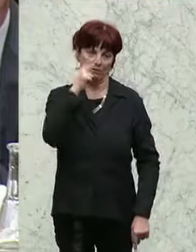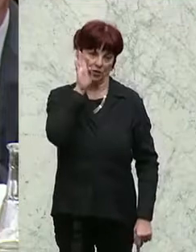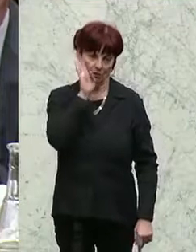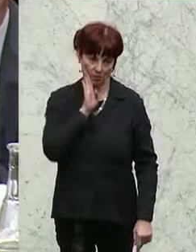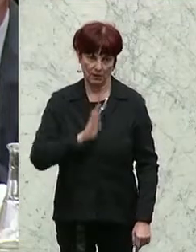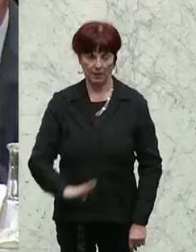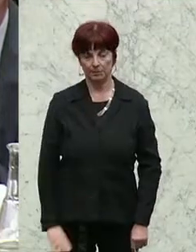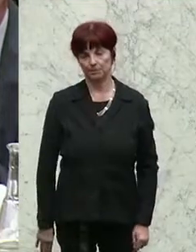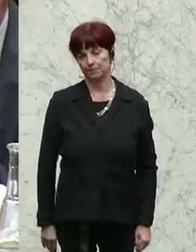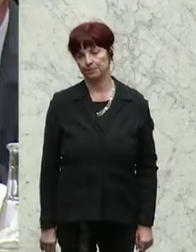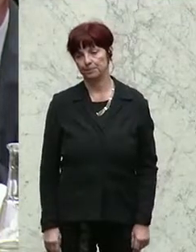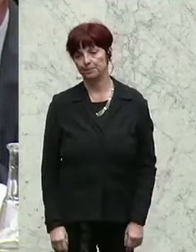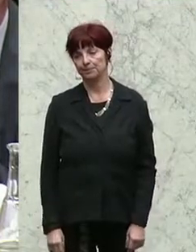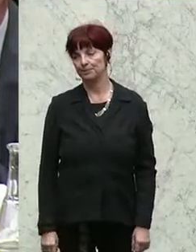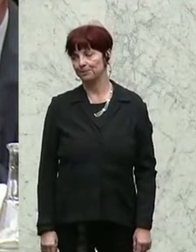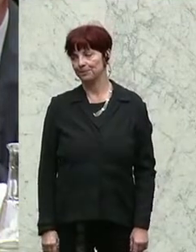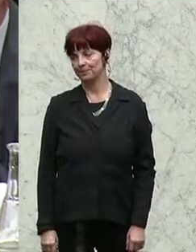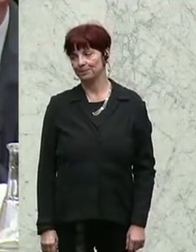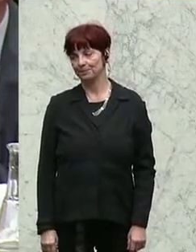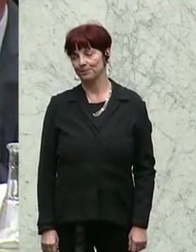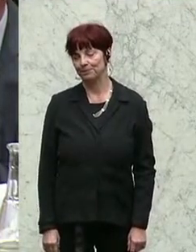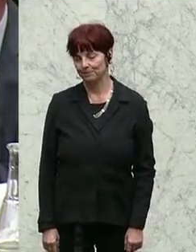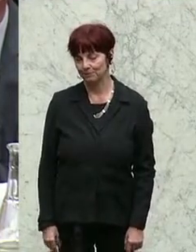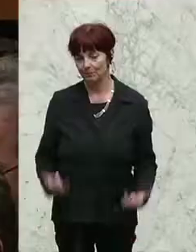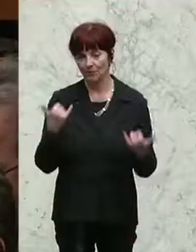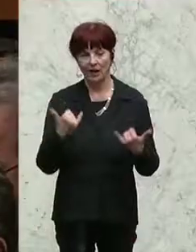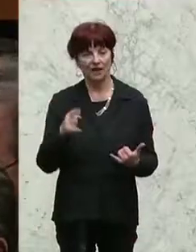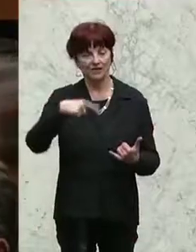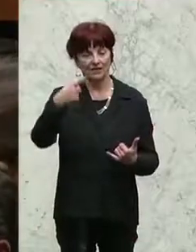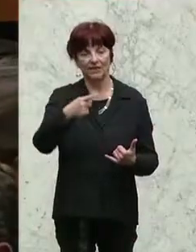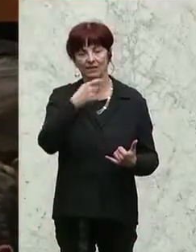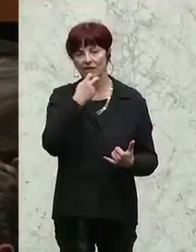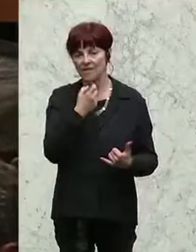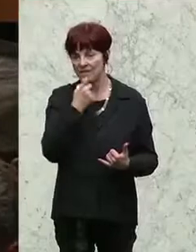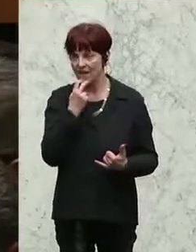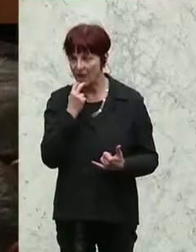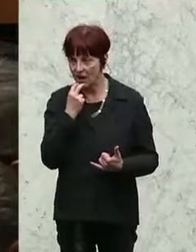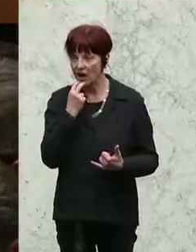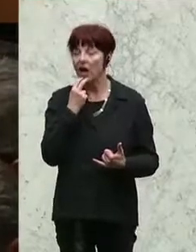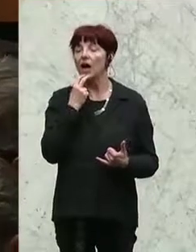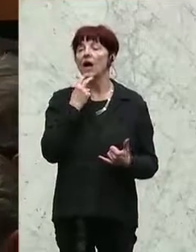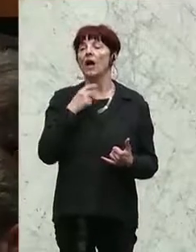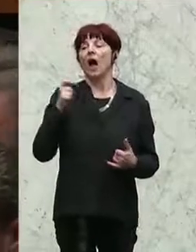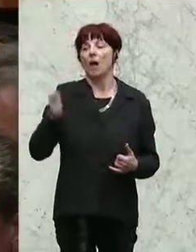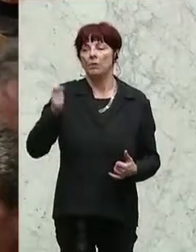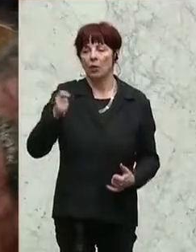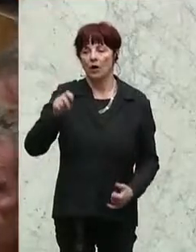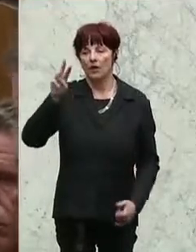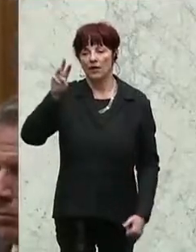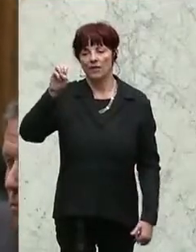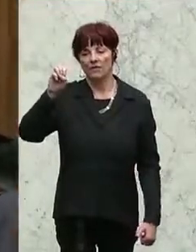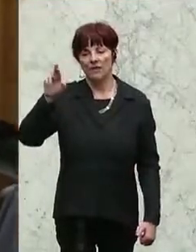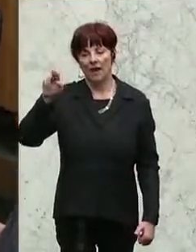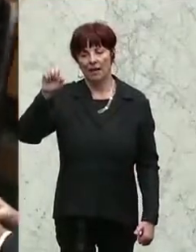besteht eine Prüflücke bei der Volksanwaltschaft in Bezug auf ausgelagerte Betriebe wie beispielsweise die ÖBB, mahnt der